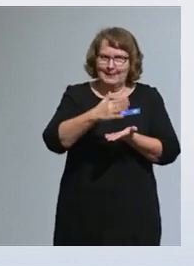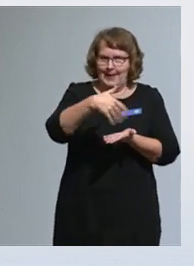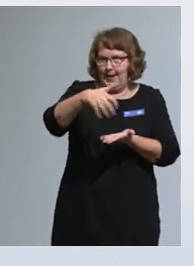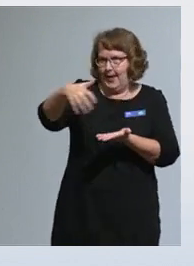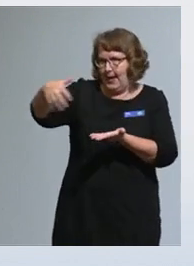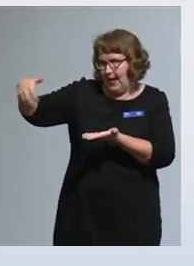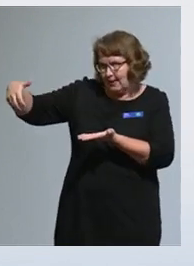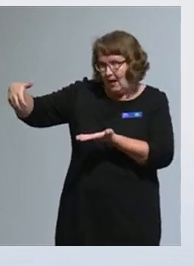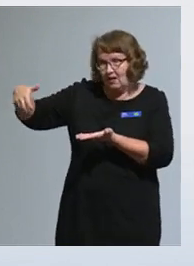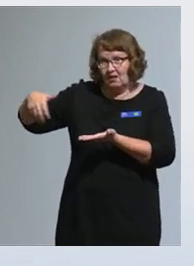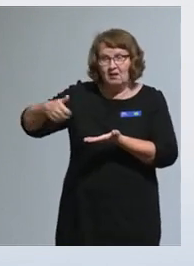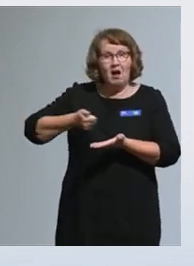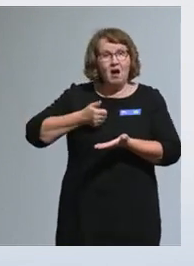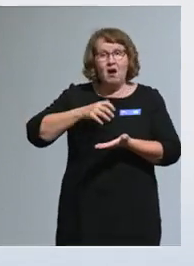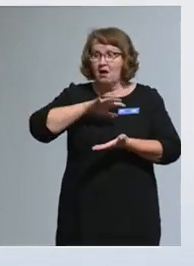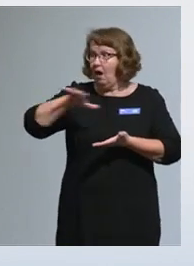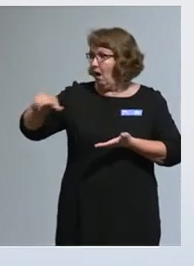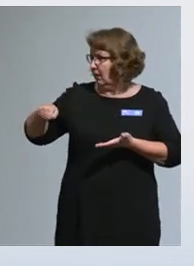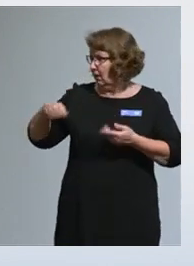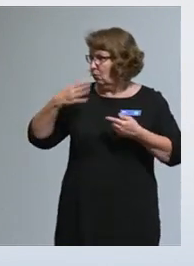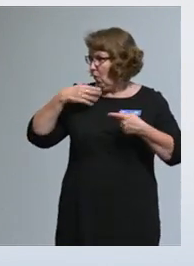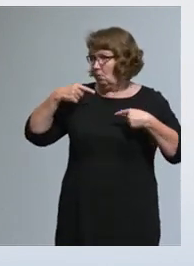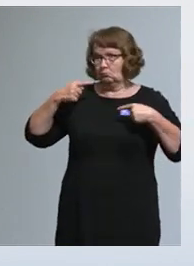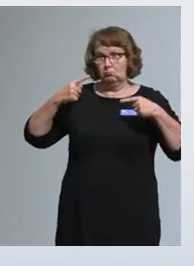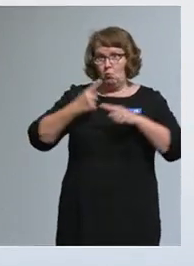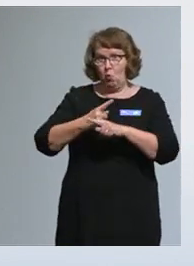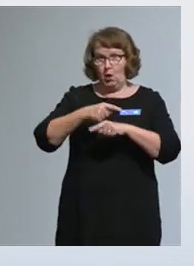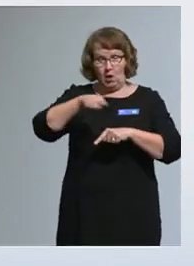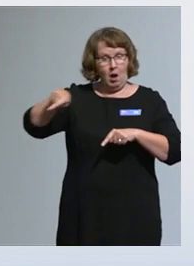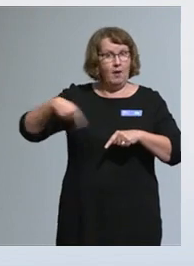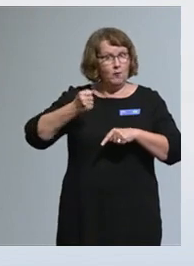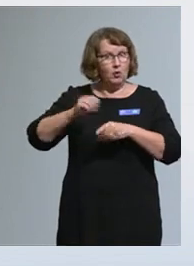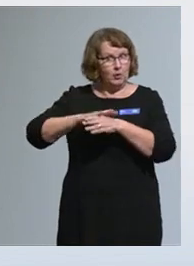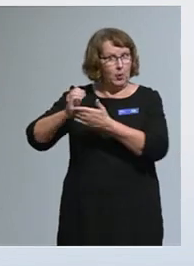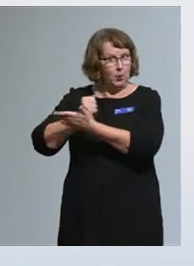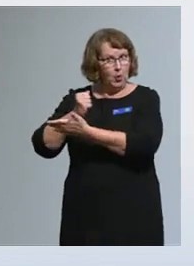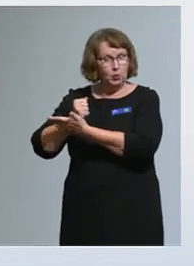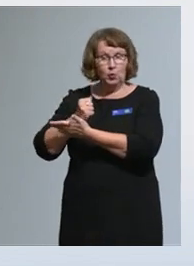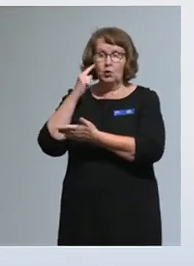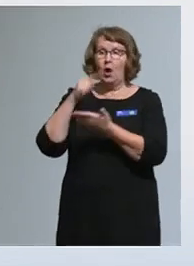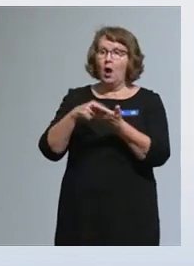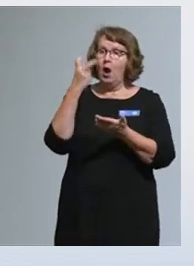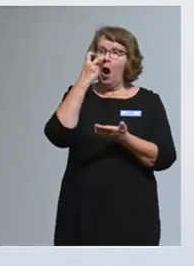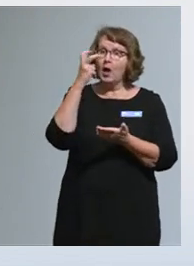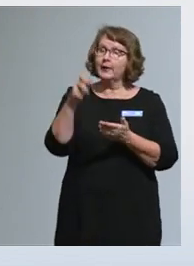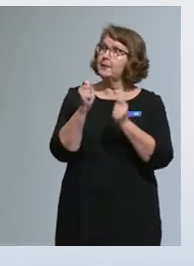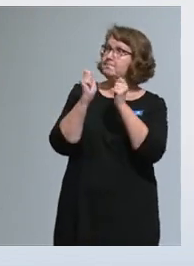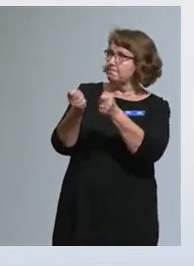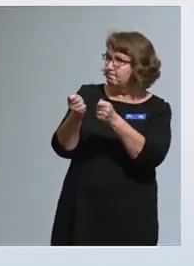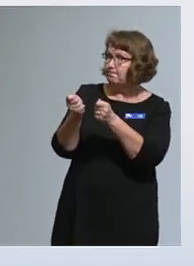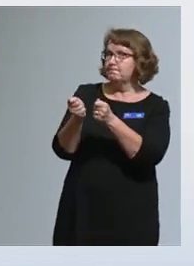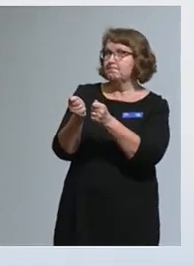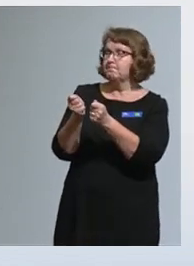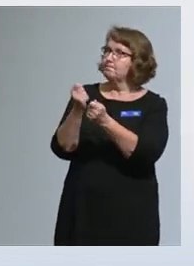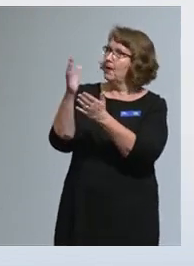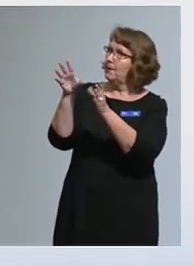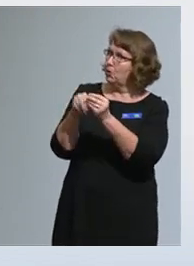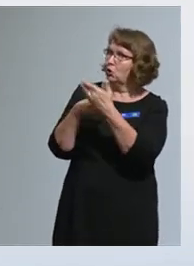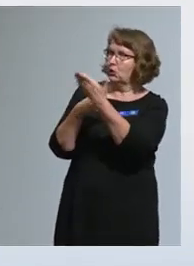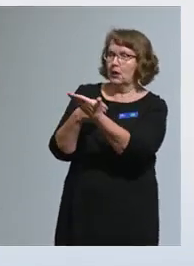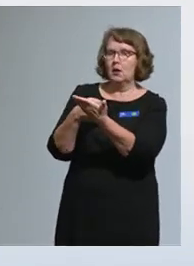hyödynnettäväksi. Hakija voi kehittää omaa toimintaansa ja saa mitattavampaa,